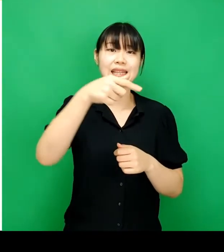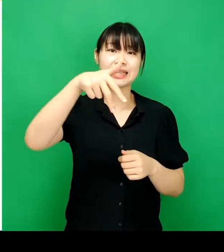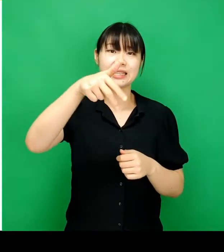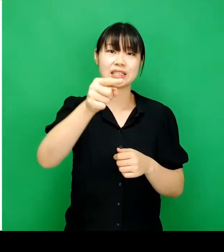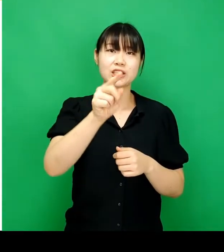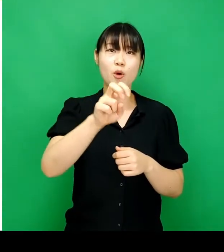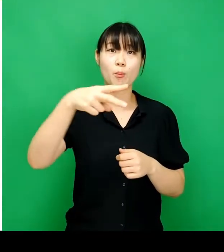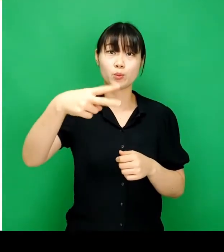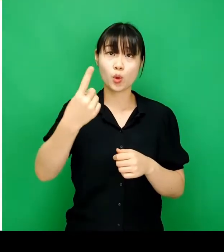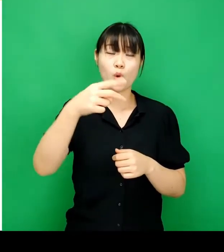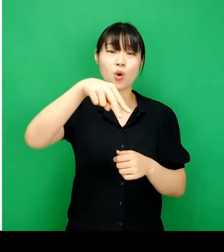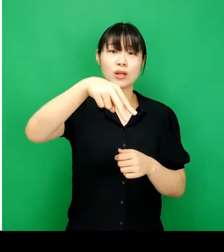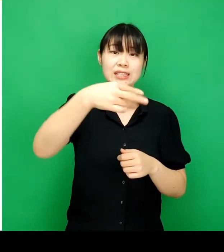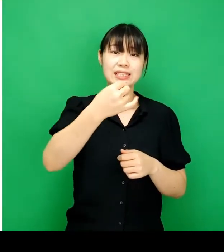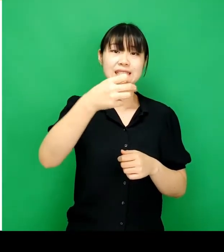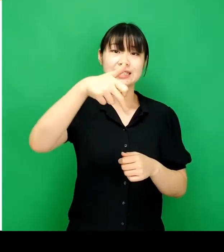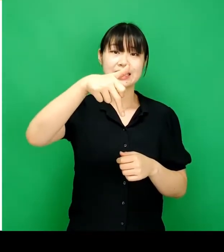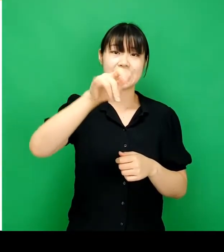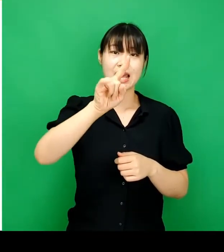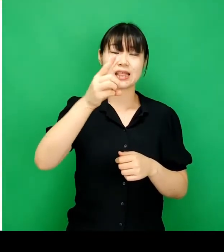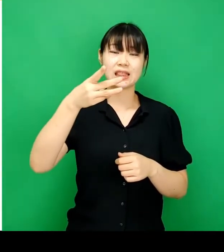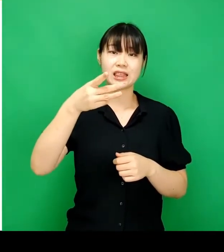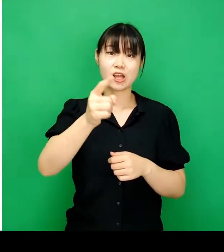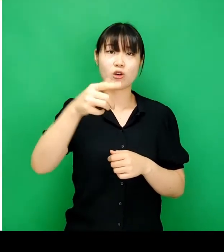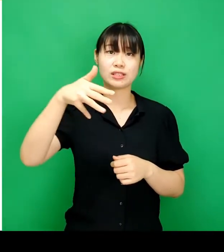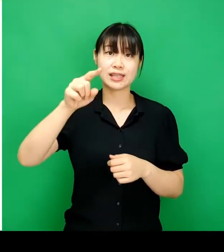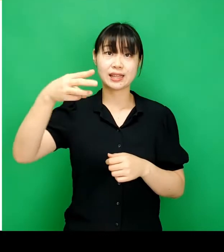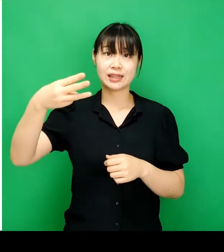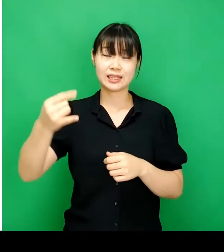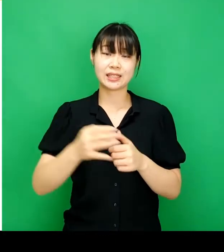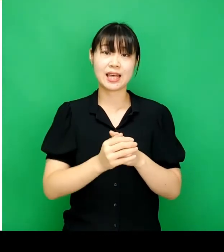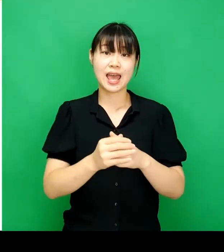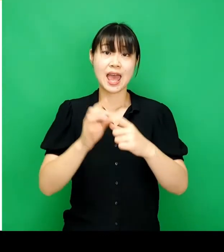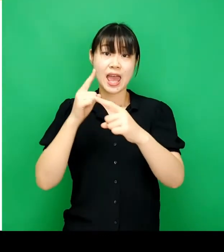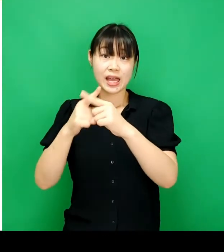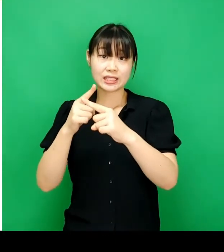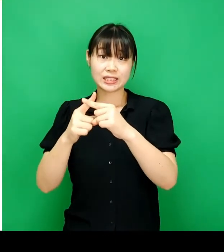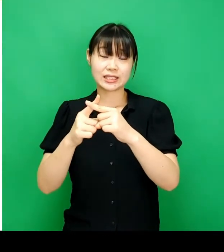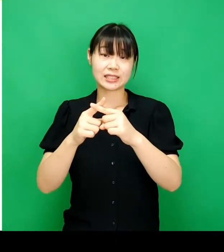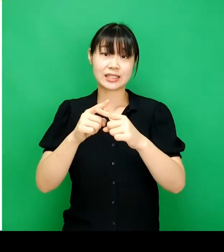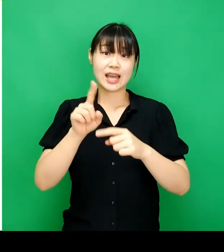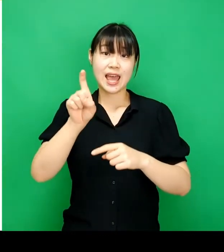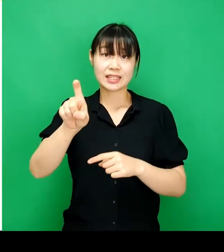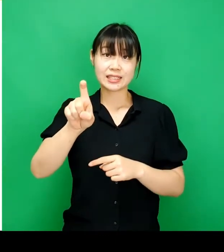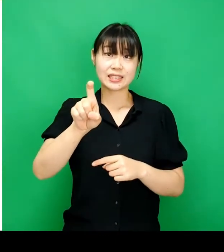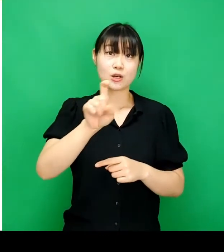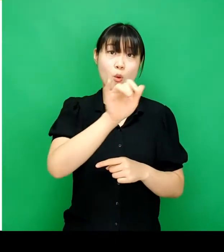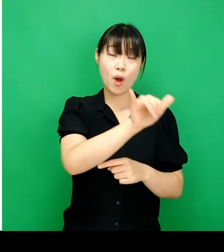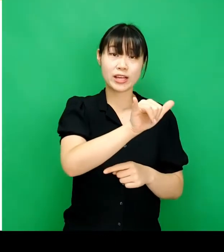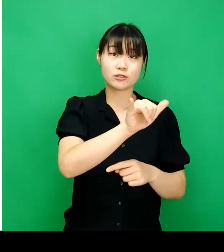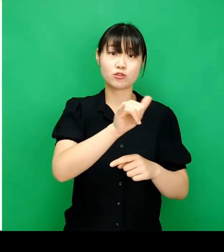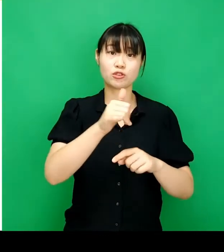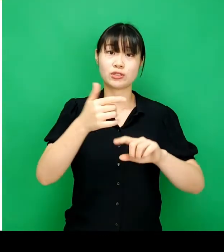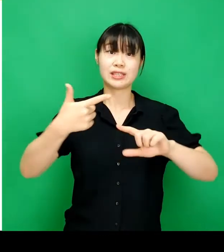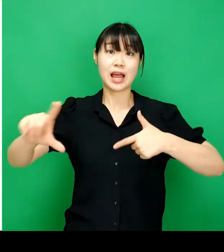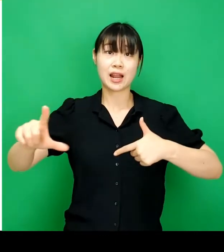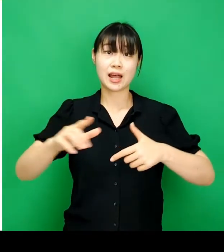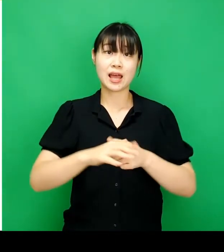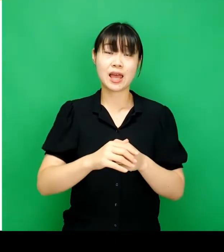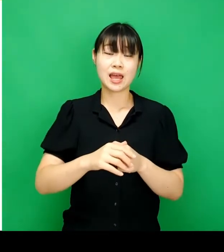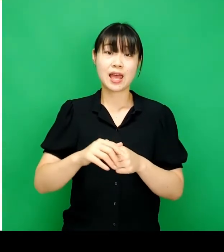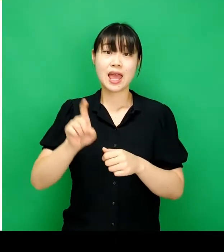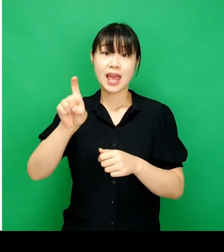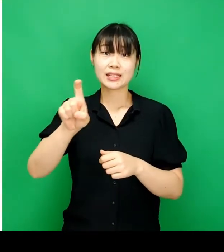요소가 어떻게 분포하는지 보여주는 유형은 바로 산점도, 스케터 차트입니다. 산점도는 X축과